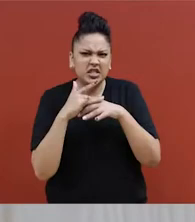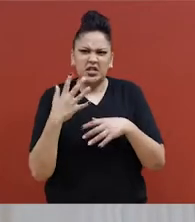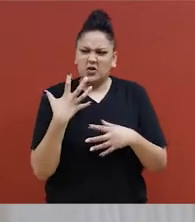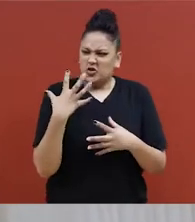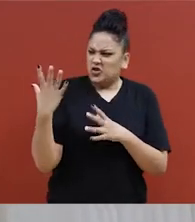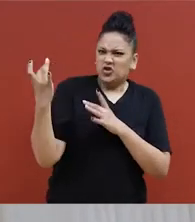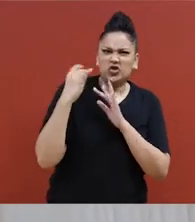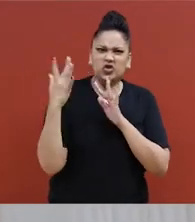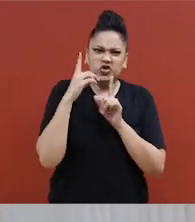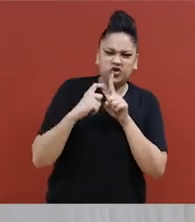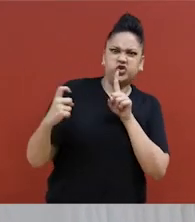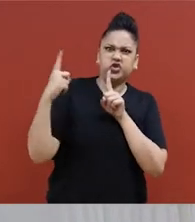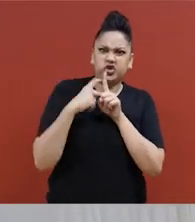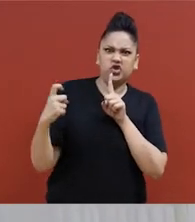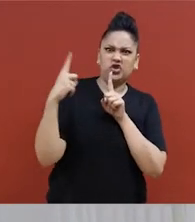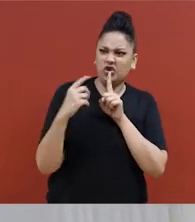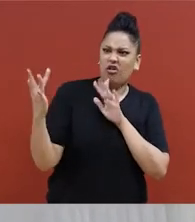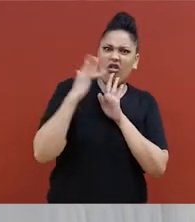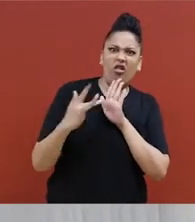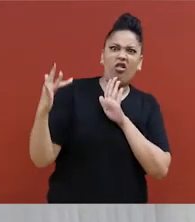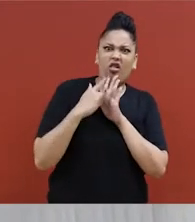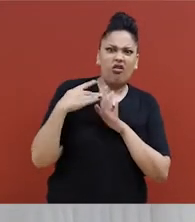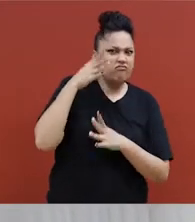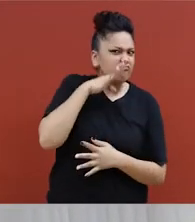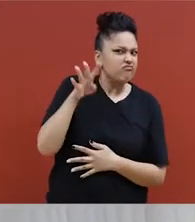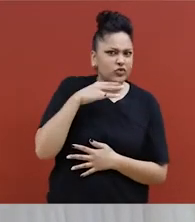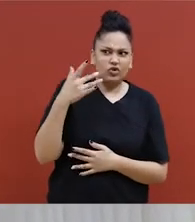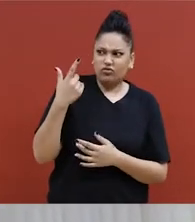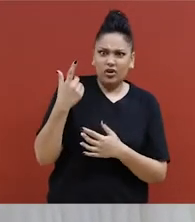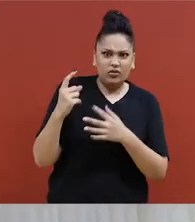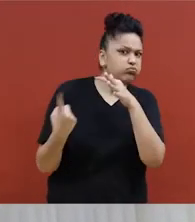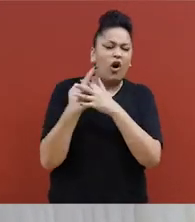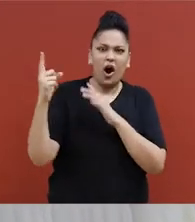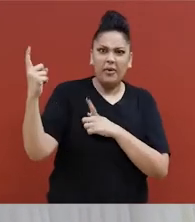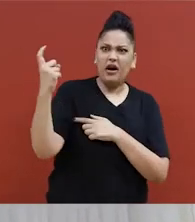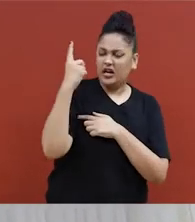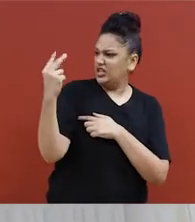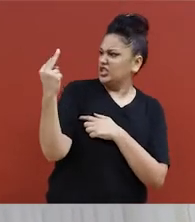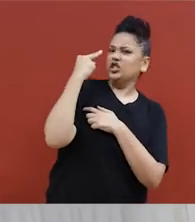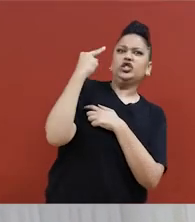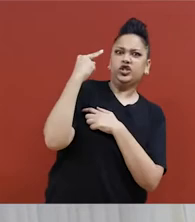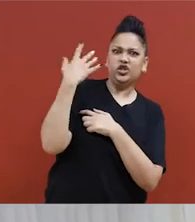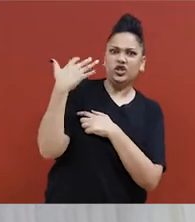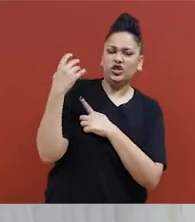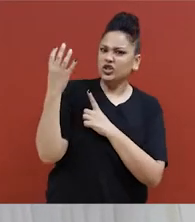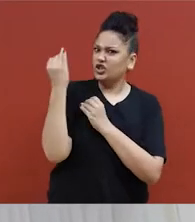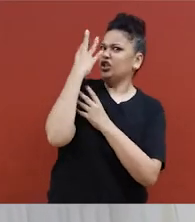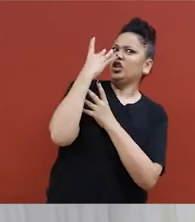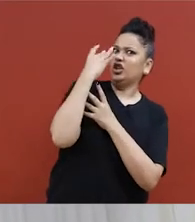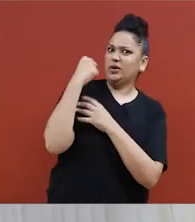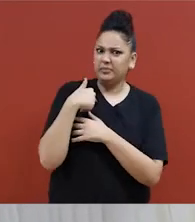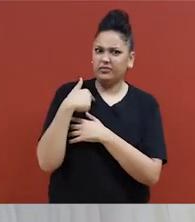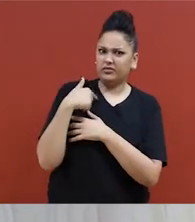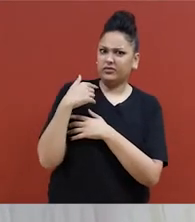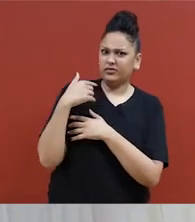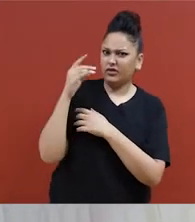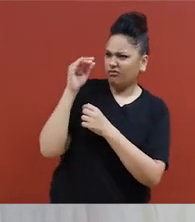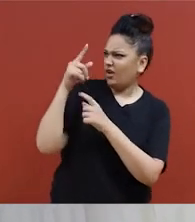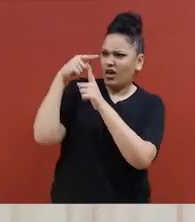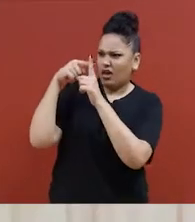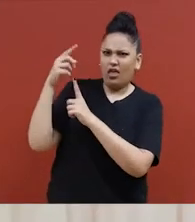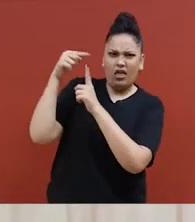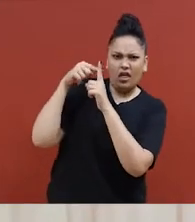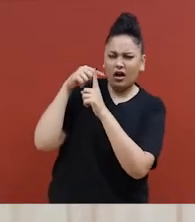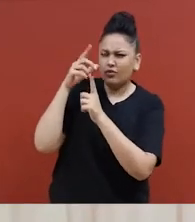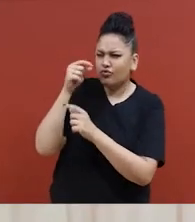Cette personne devient de plus en plus agressive et elle se penche sur moi. Il y a des points faibles que m'offre cette